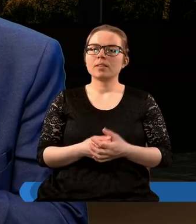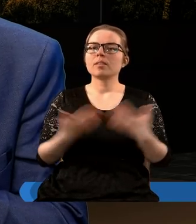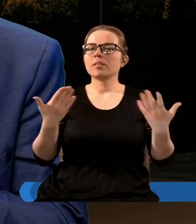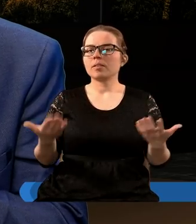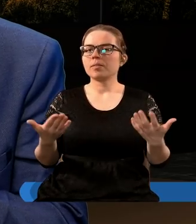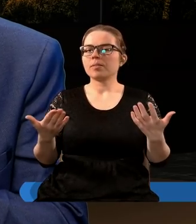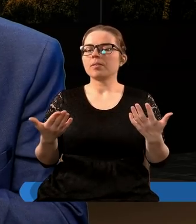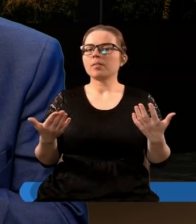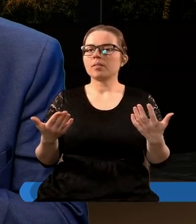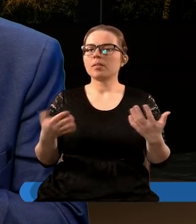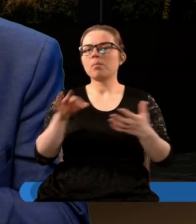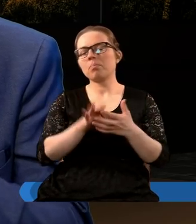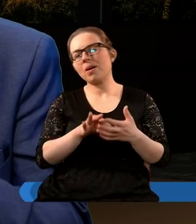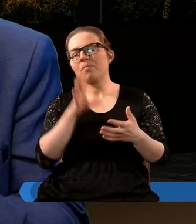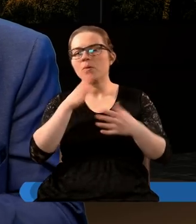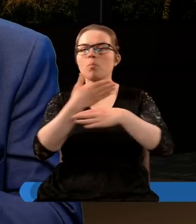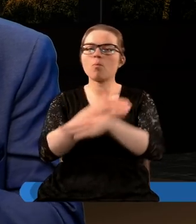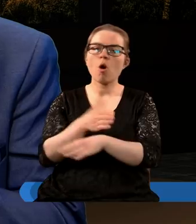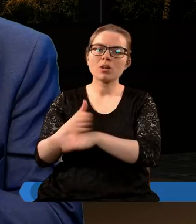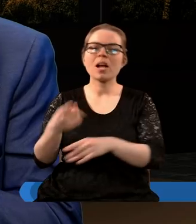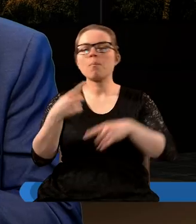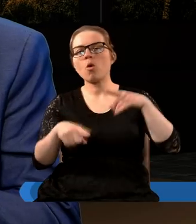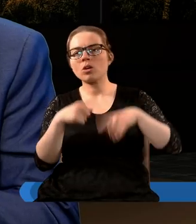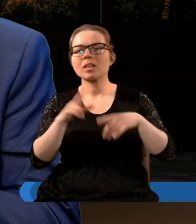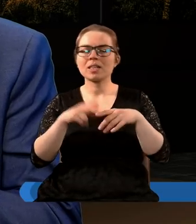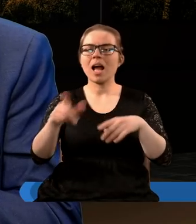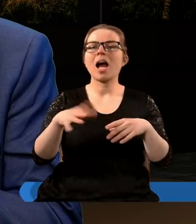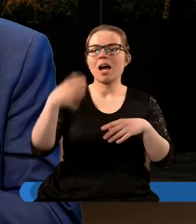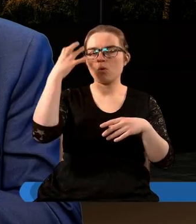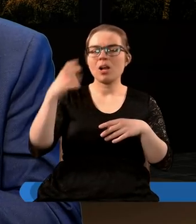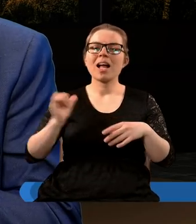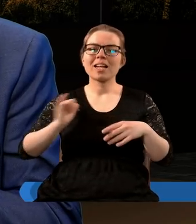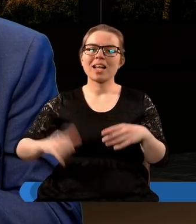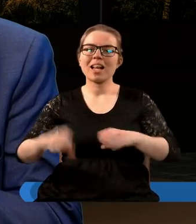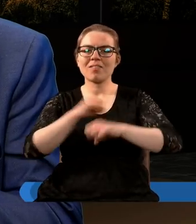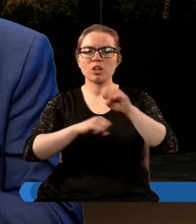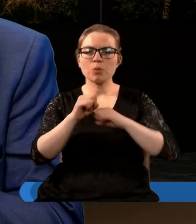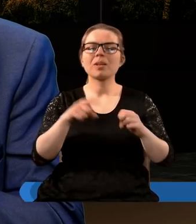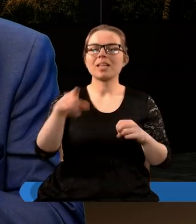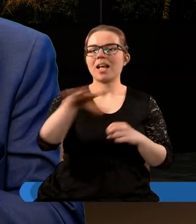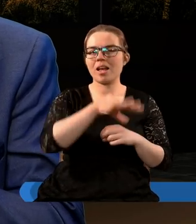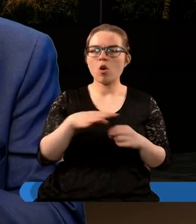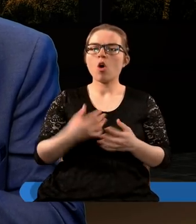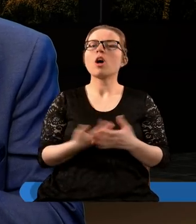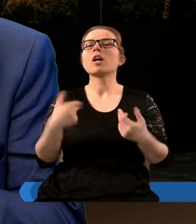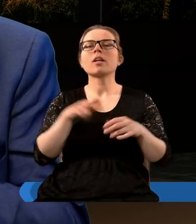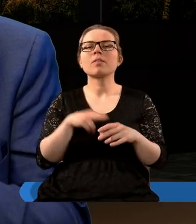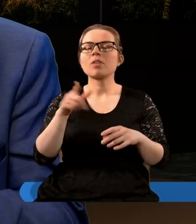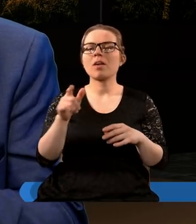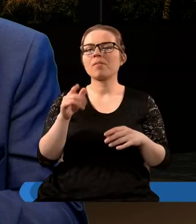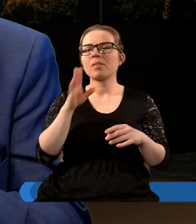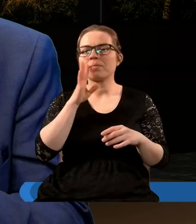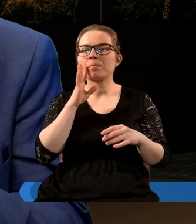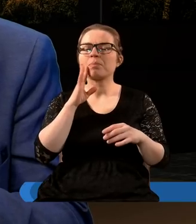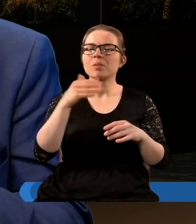no pewnego podziału politycznego na gruzach cesarstwa rzymskiego który miał nastąpić którego w